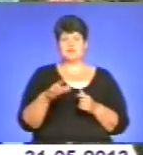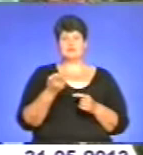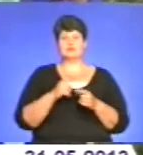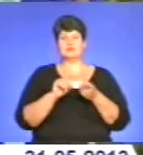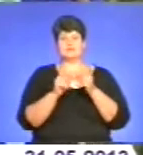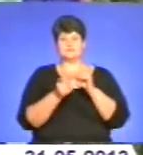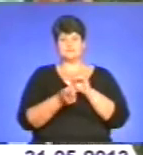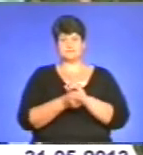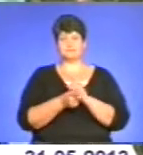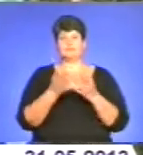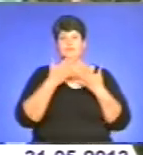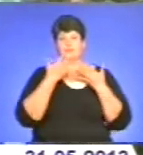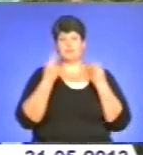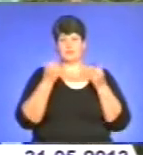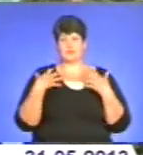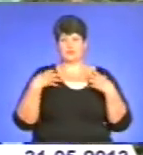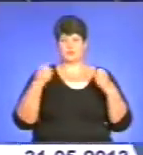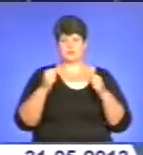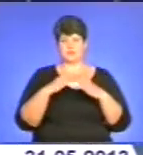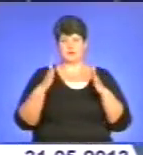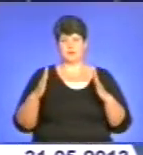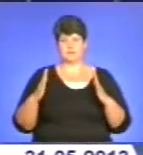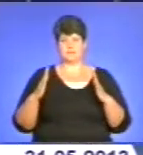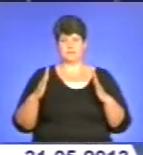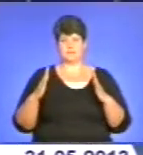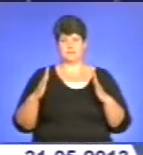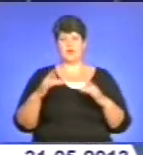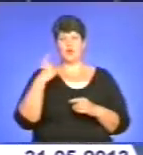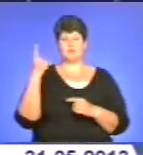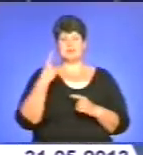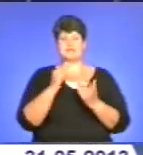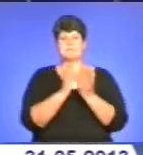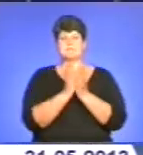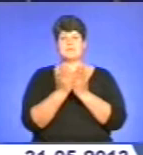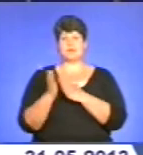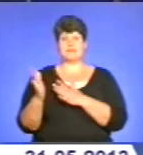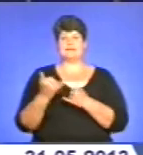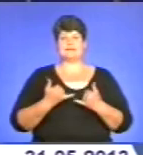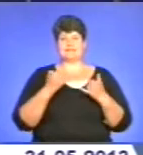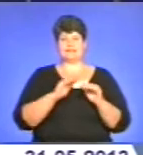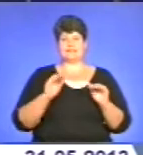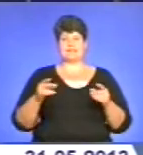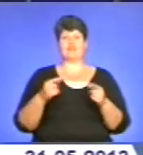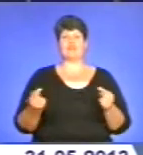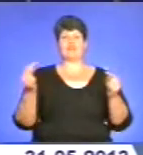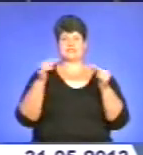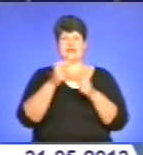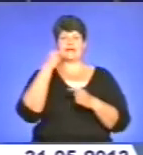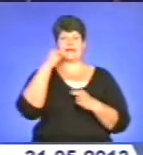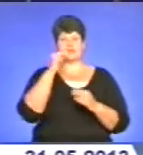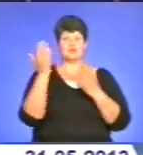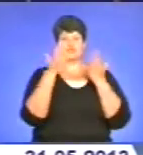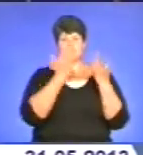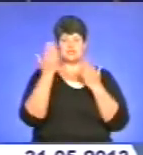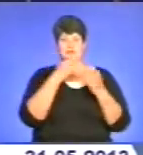покишені оздоровчі табори. В обласній бібліотеці для дітей визначили кращого читача навчального